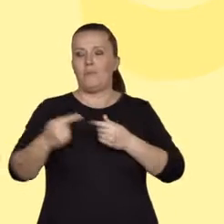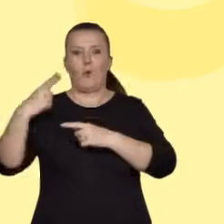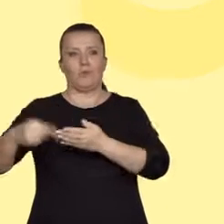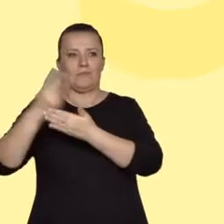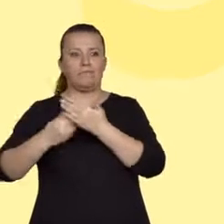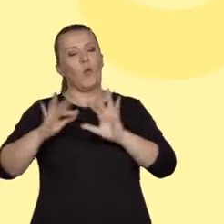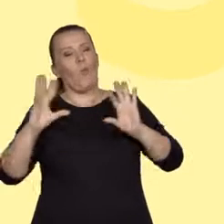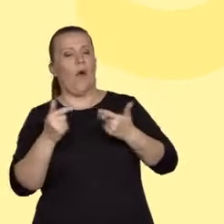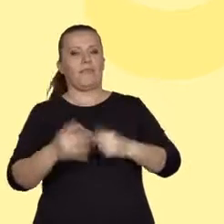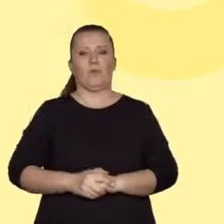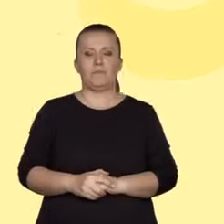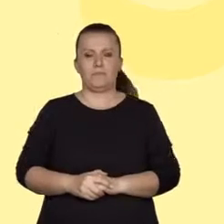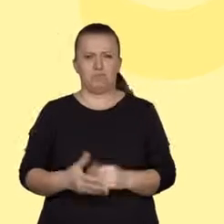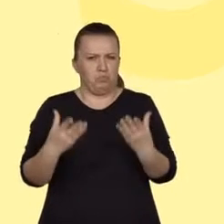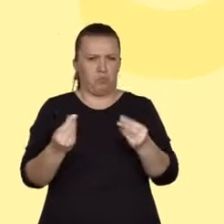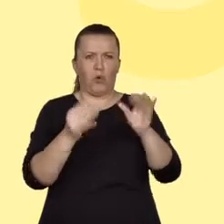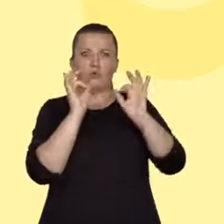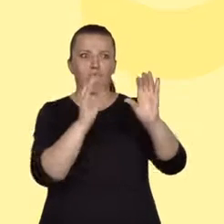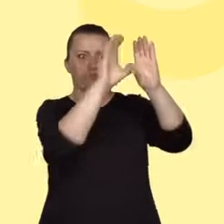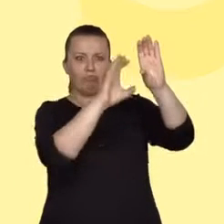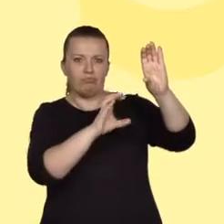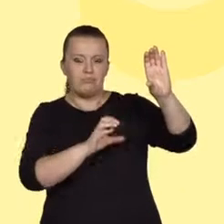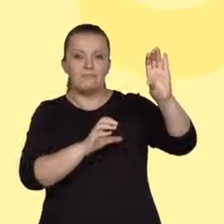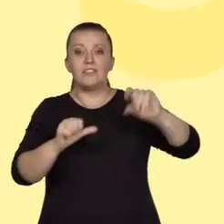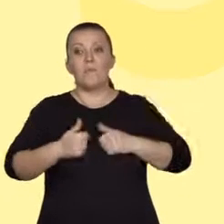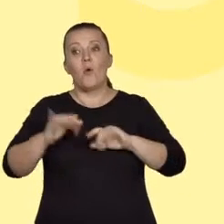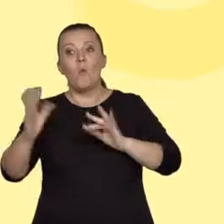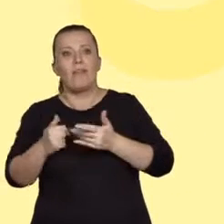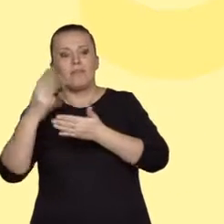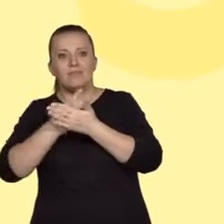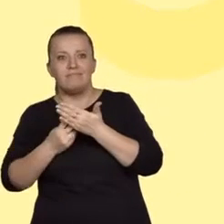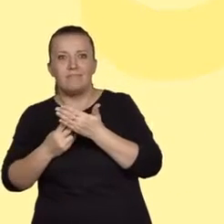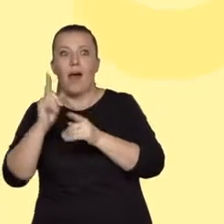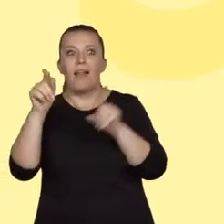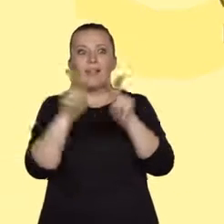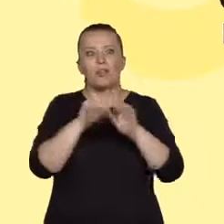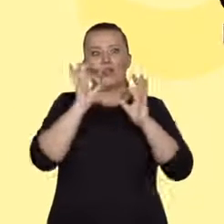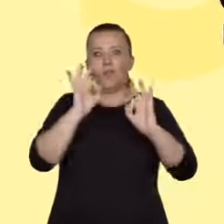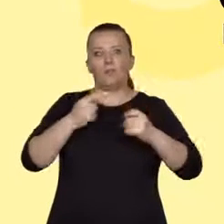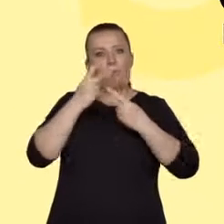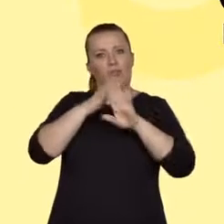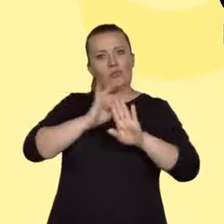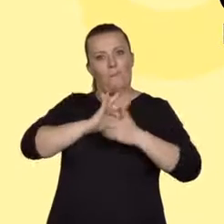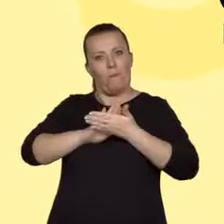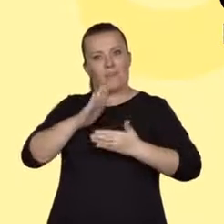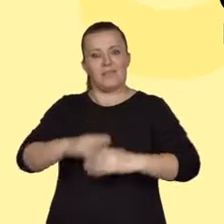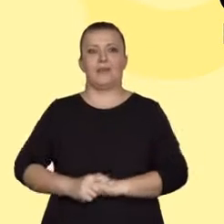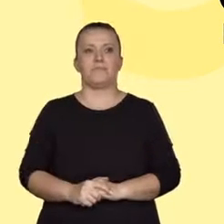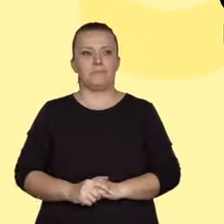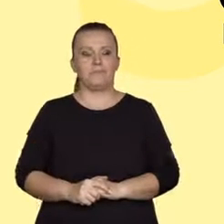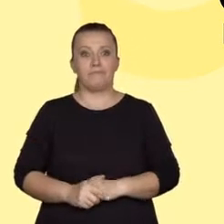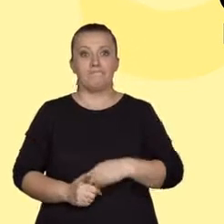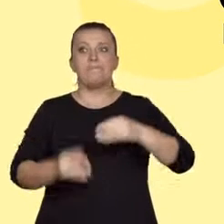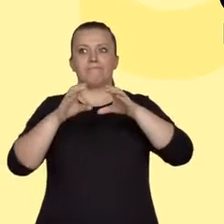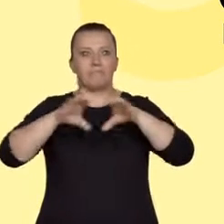zamysł kompozycyjny ma pomoc w czytaniu tekstu, a co za tym idzie, w skutecznym przedstawieniu naszego stanowiska. Najczęstszym rodzajem kompozycji jest